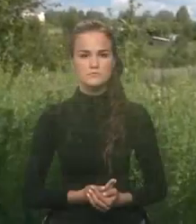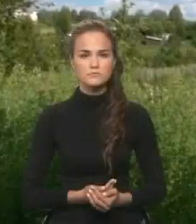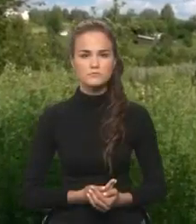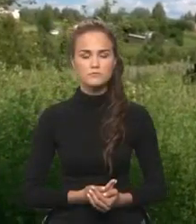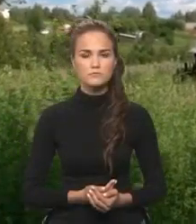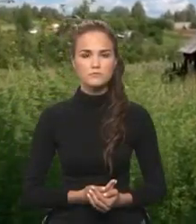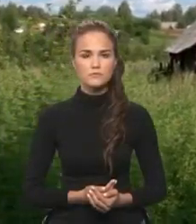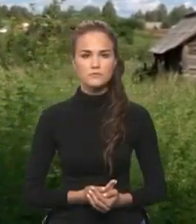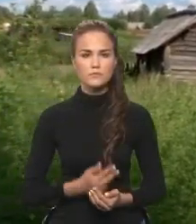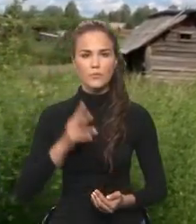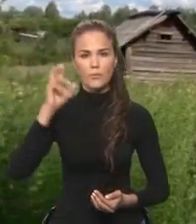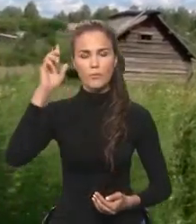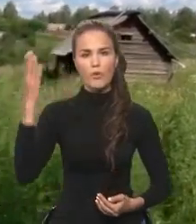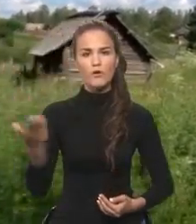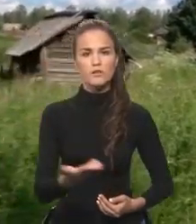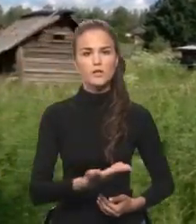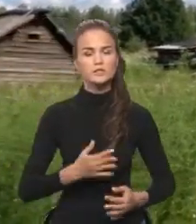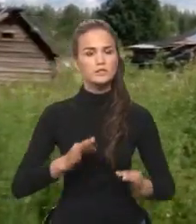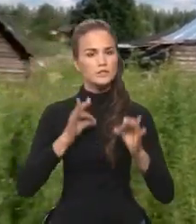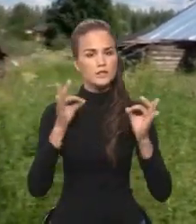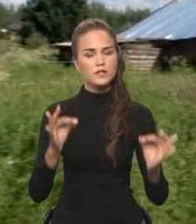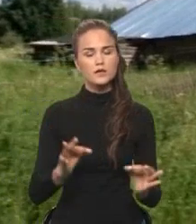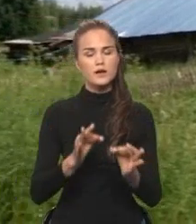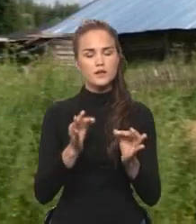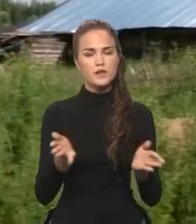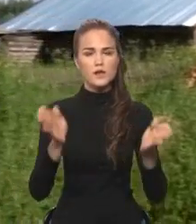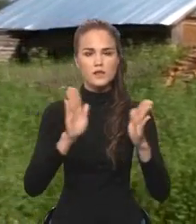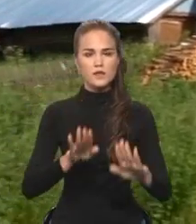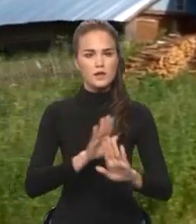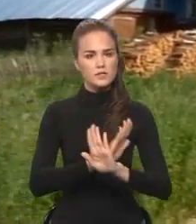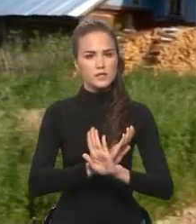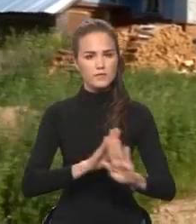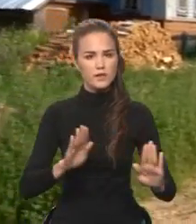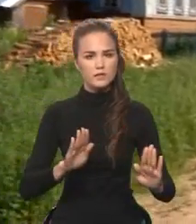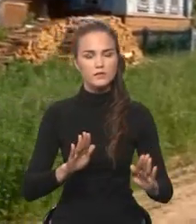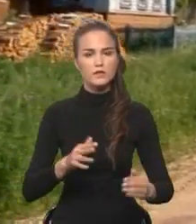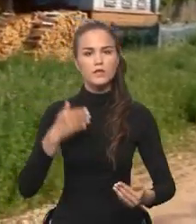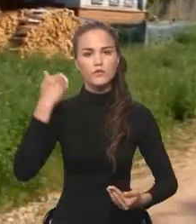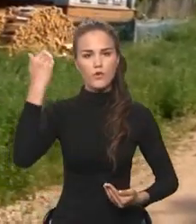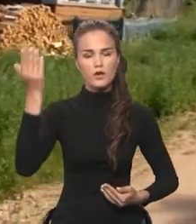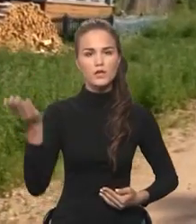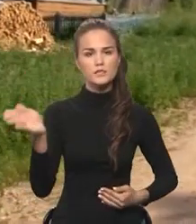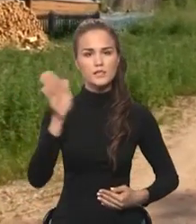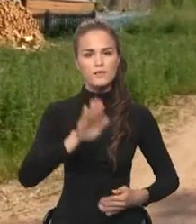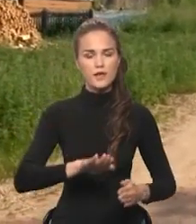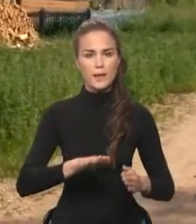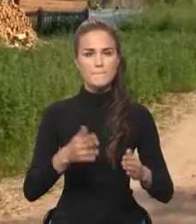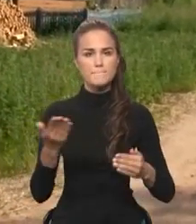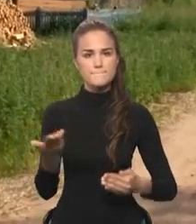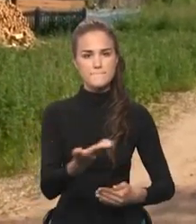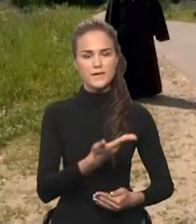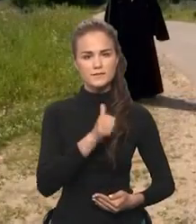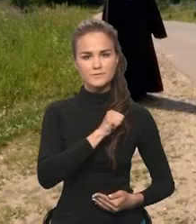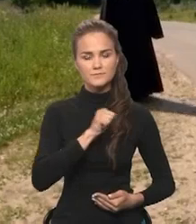Бог нас никогда не оставляет, Его оставляем мы